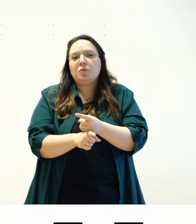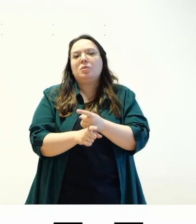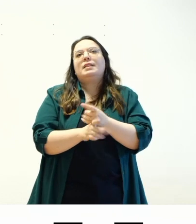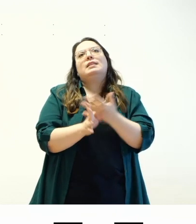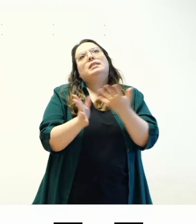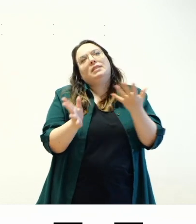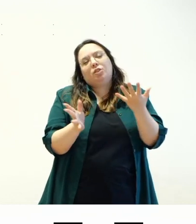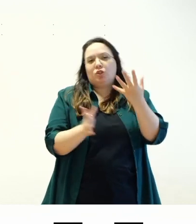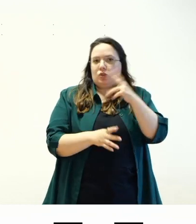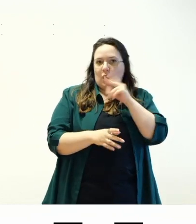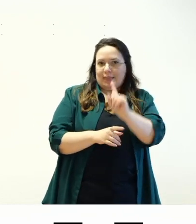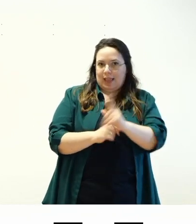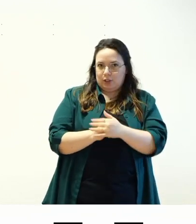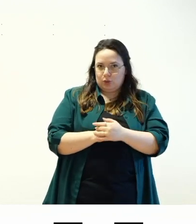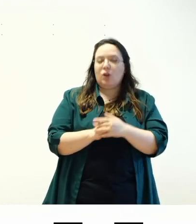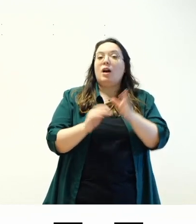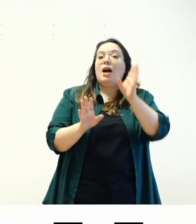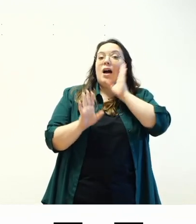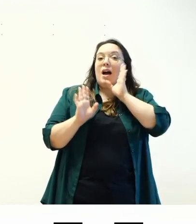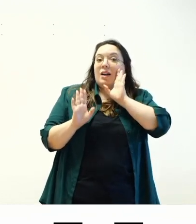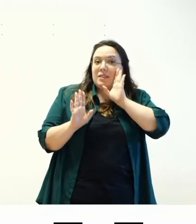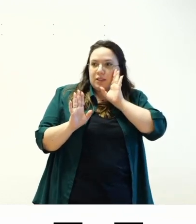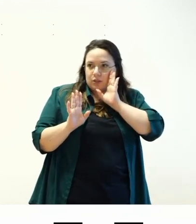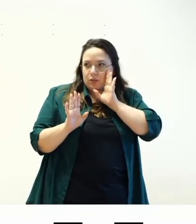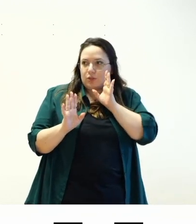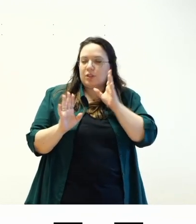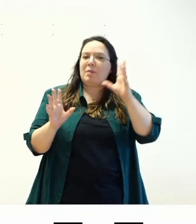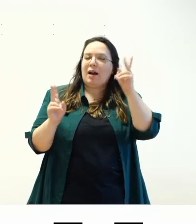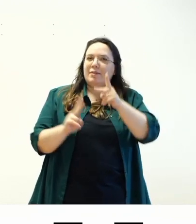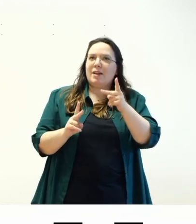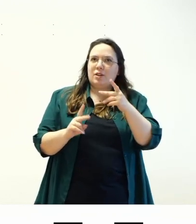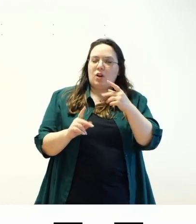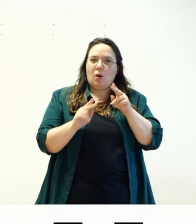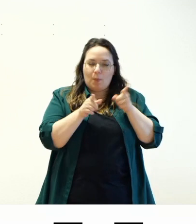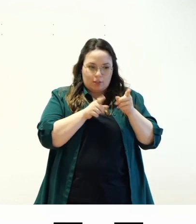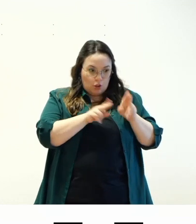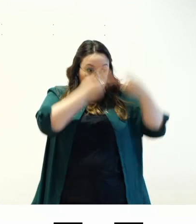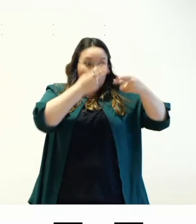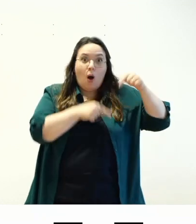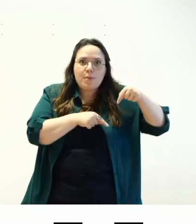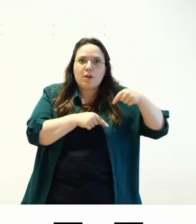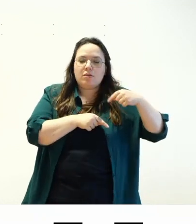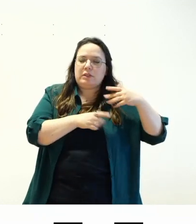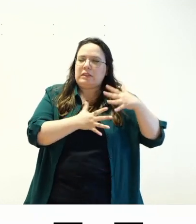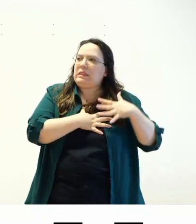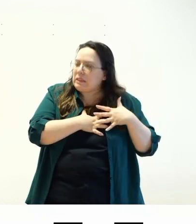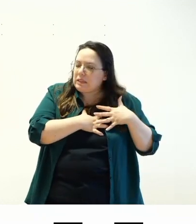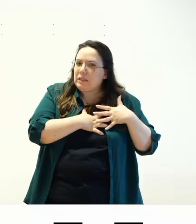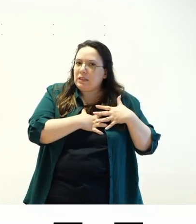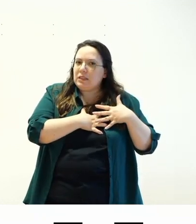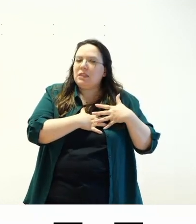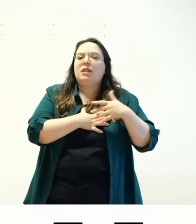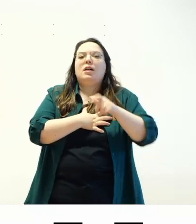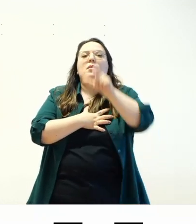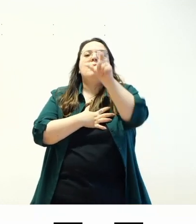e attenzione perché questa è stata una cosa che mi ha fatto un po' piangere il cuore quando l'ho scoperta non è detto che una persona con